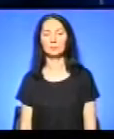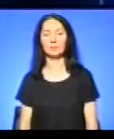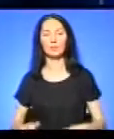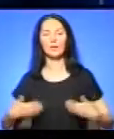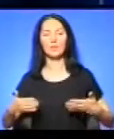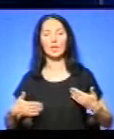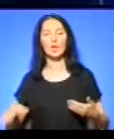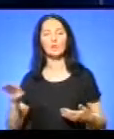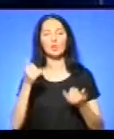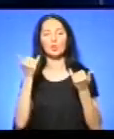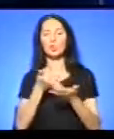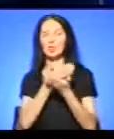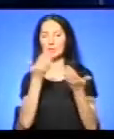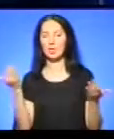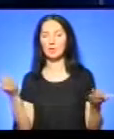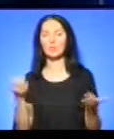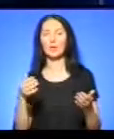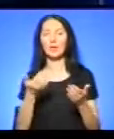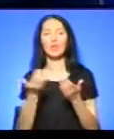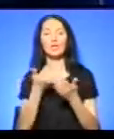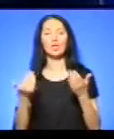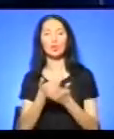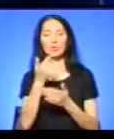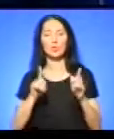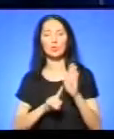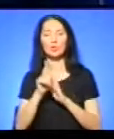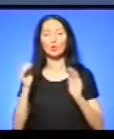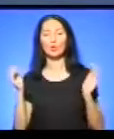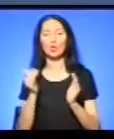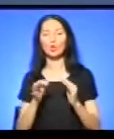Вітаю всіх, хто зараз з нами в ефірі новини. Спочатку коротко про головне.